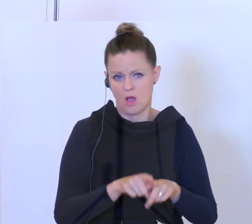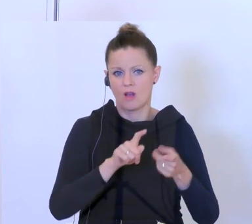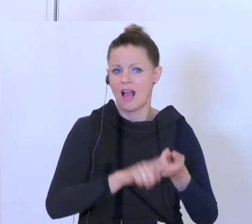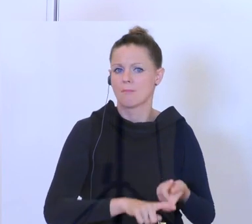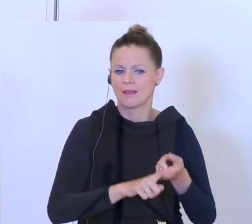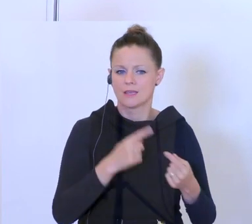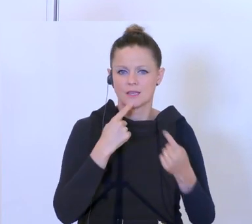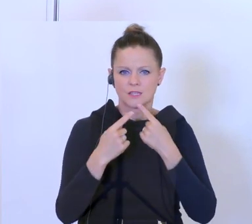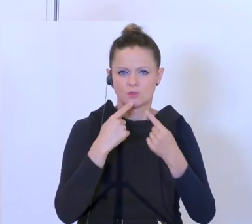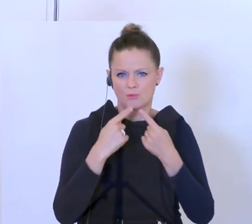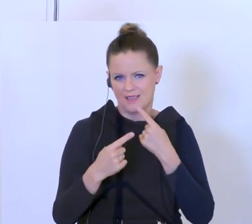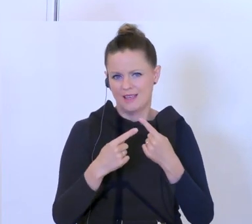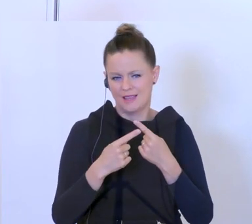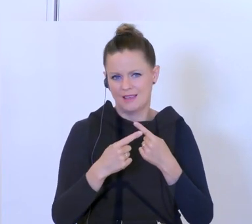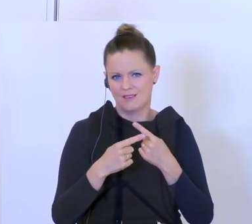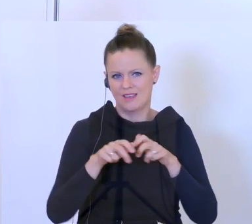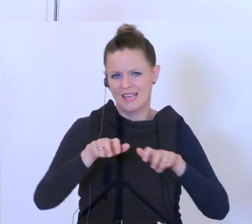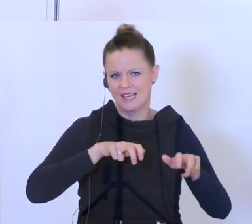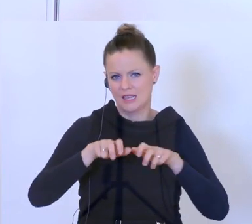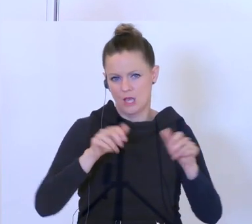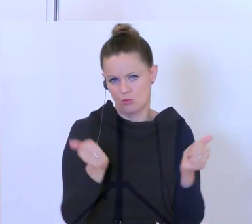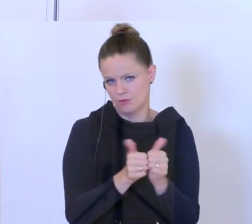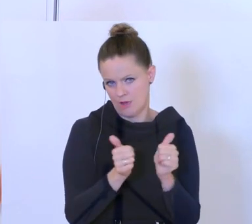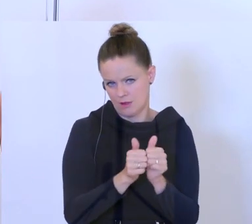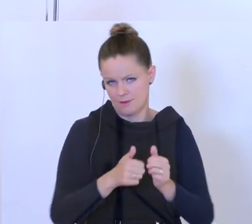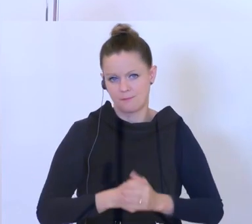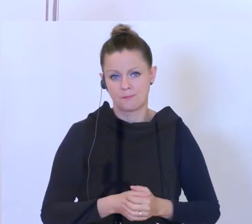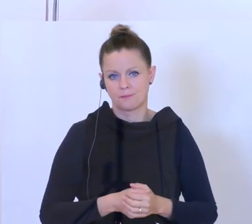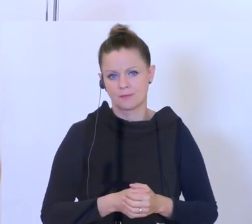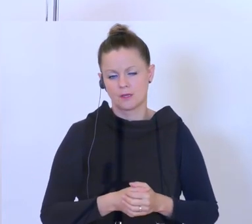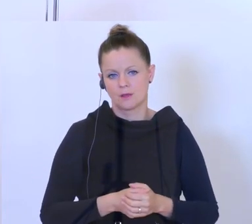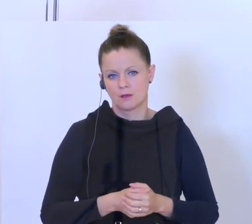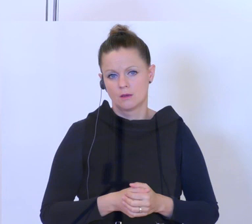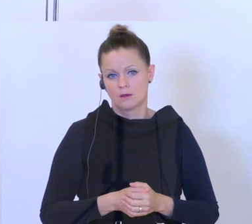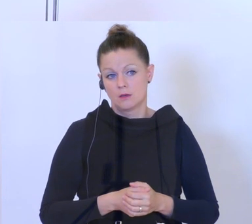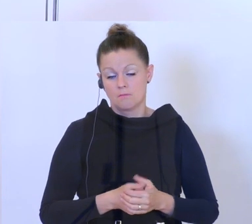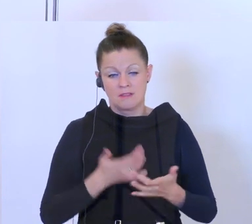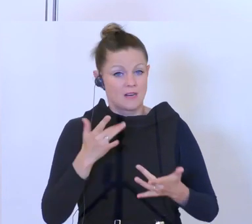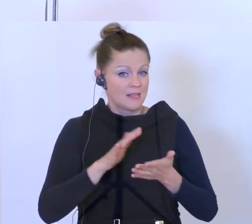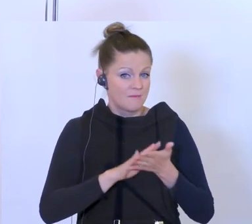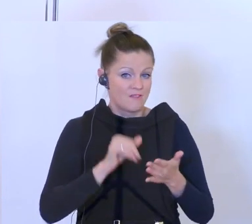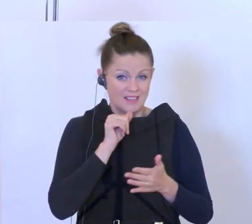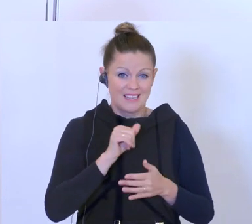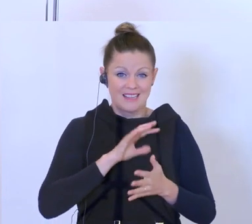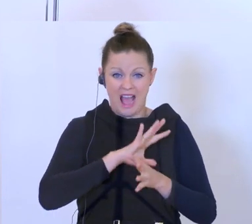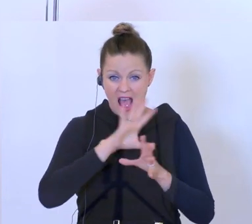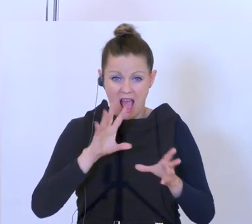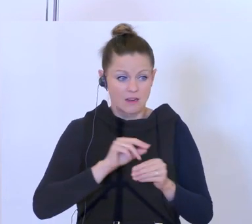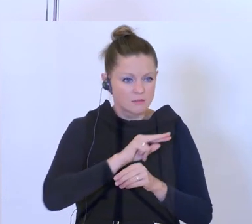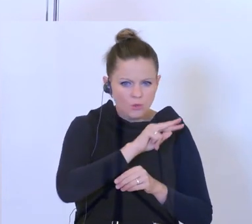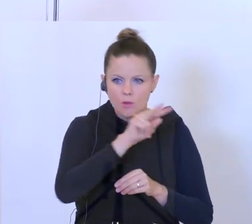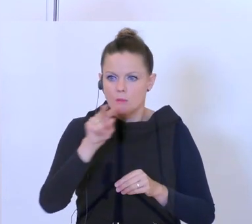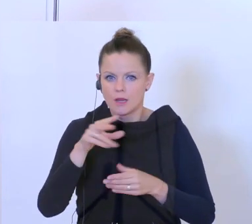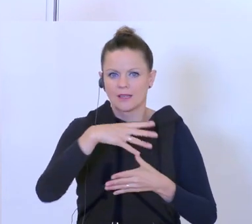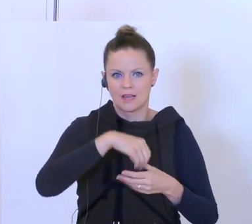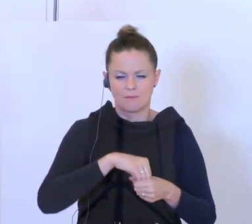Gesprächen mit dem Regierungspartner ab. Man überblickt ja vielleicht einfach nicht alles, wer hier alle reinfällt, aber dass sozusagen